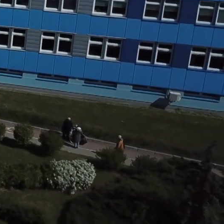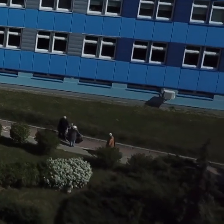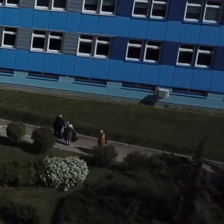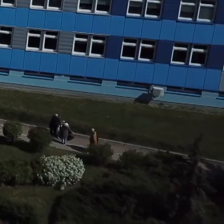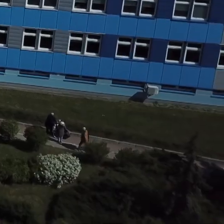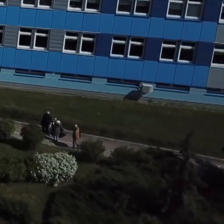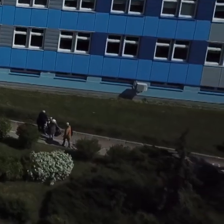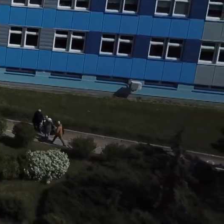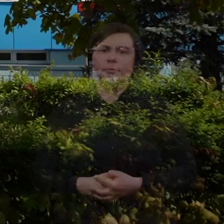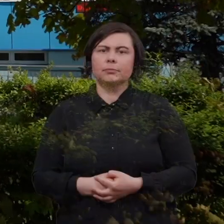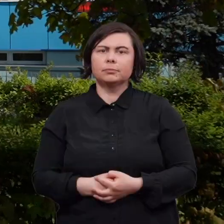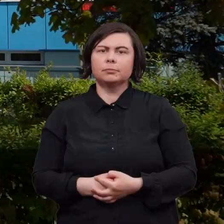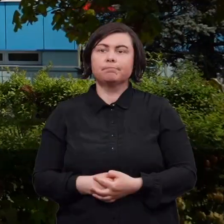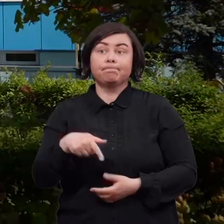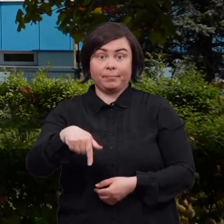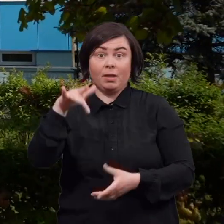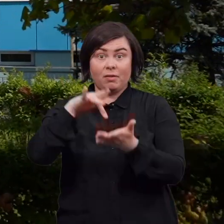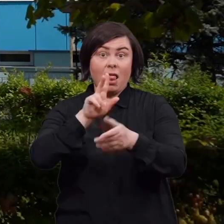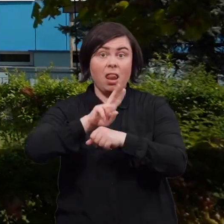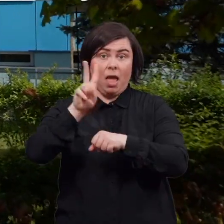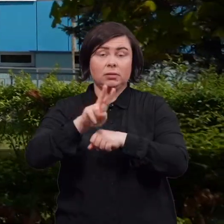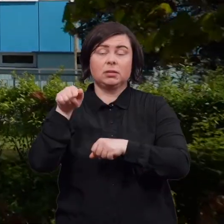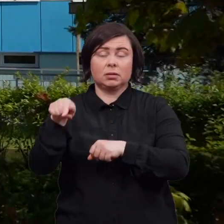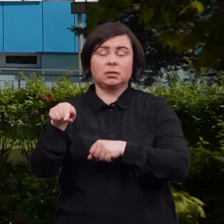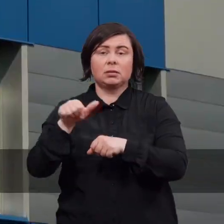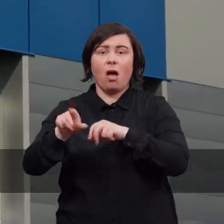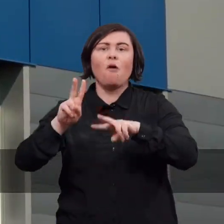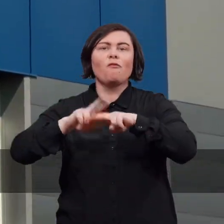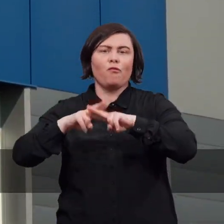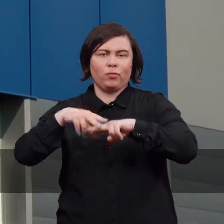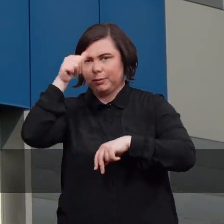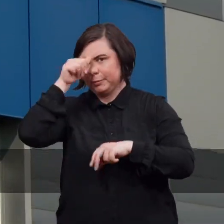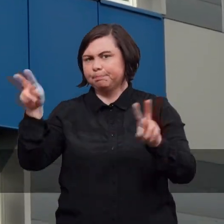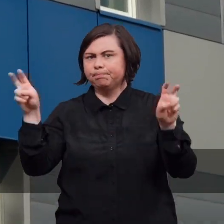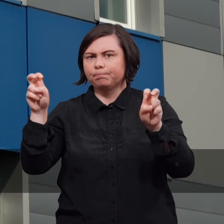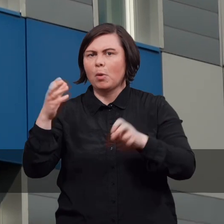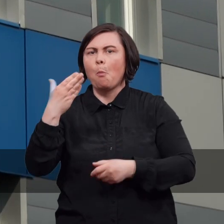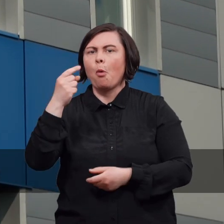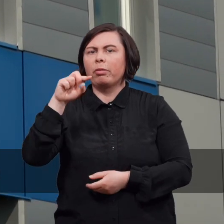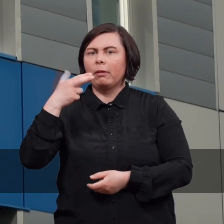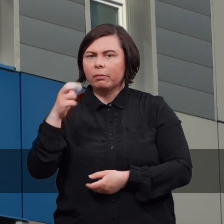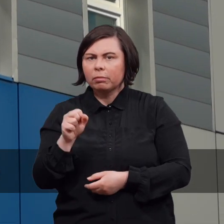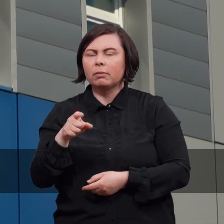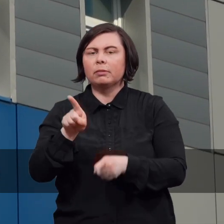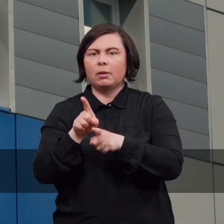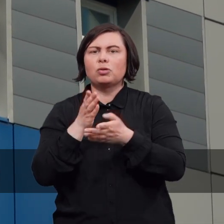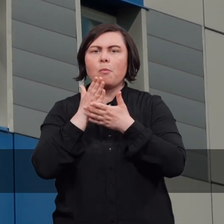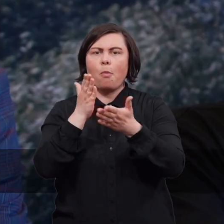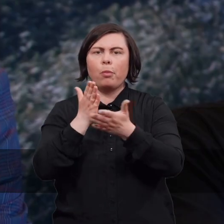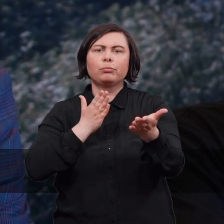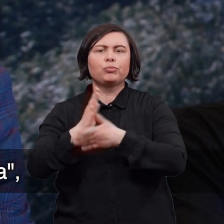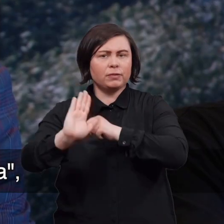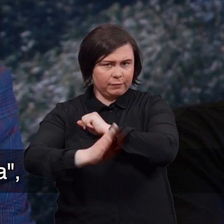Specjalistycznego w Legnicy. W Legnicy jest to fundacja moderna i pomaganie przez